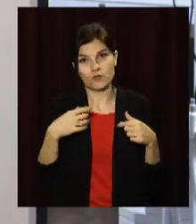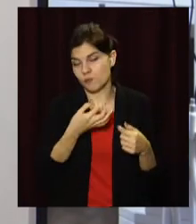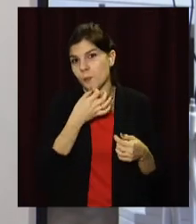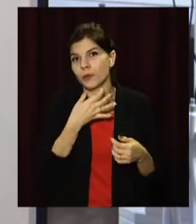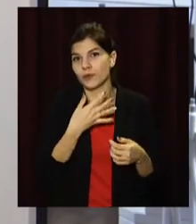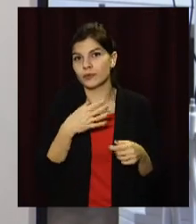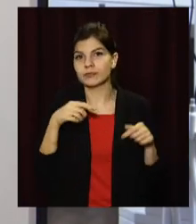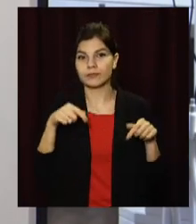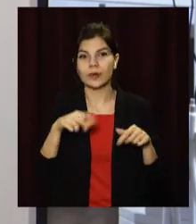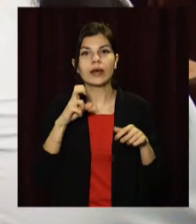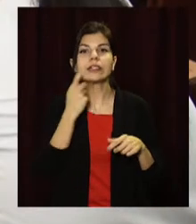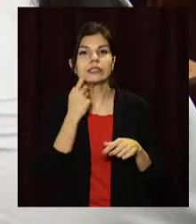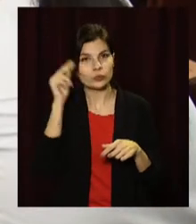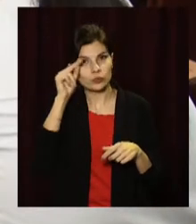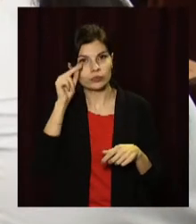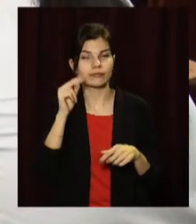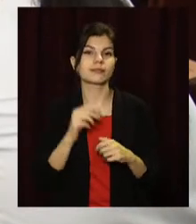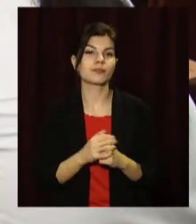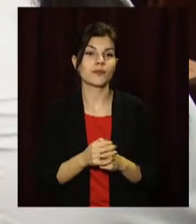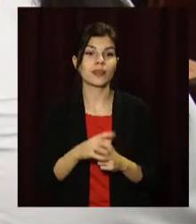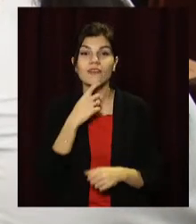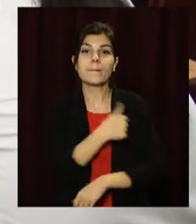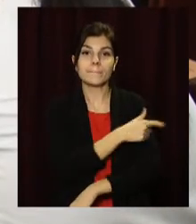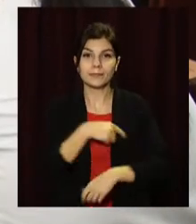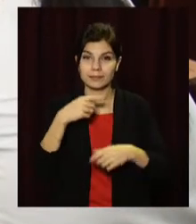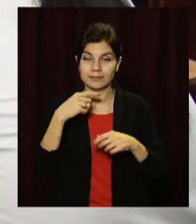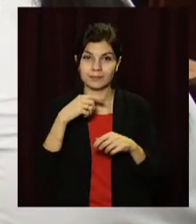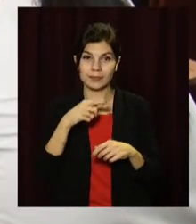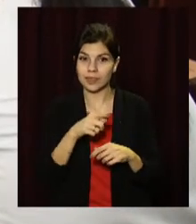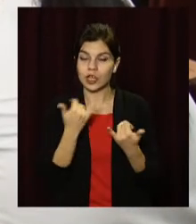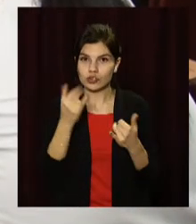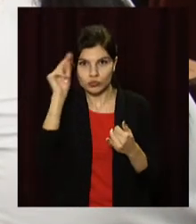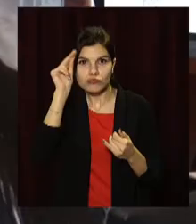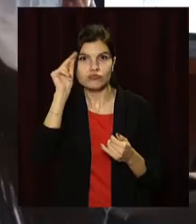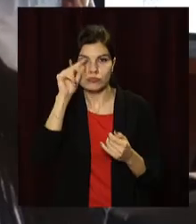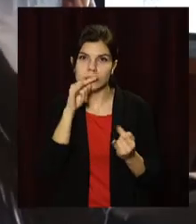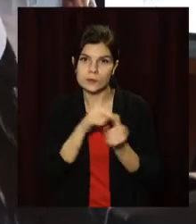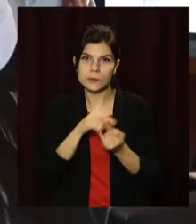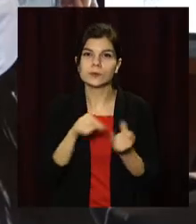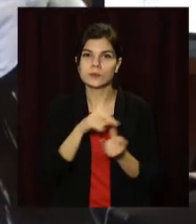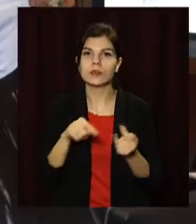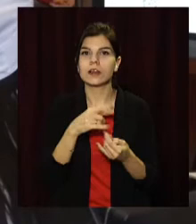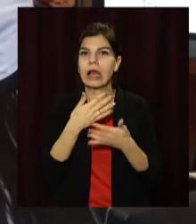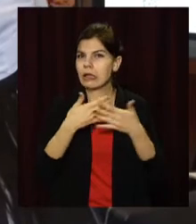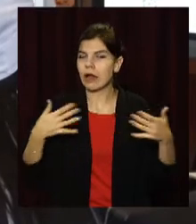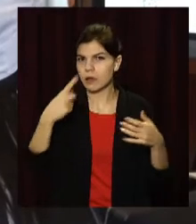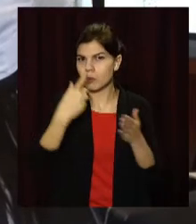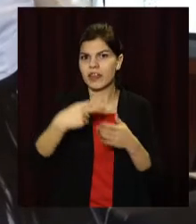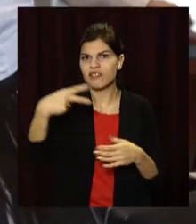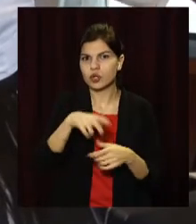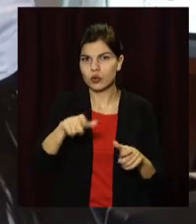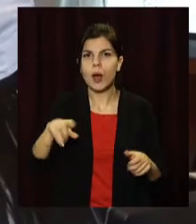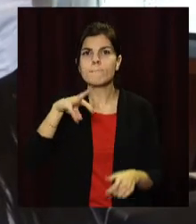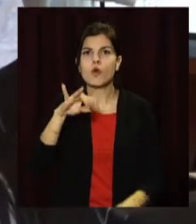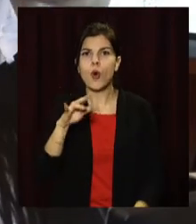подобається хіологічної стоматології. Загалом в медакадемії Дніпра зараз гризуть граніт науки майже дві тисячі громадян з інших країн. Переважно